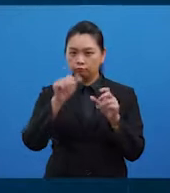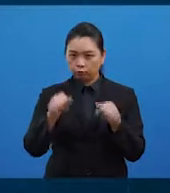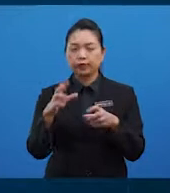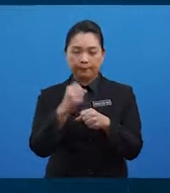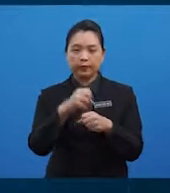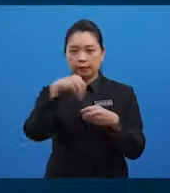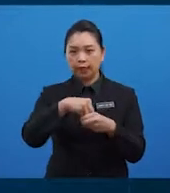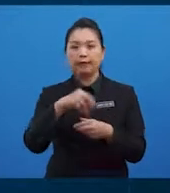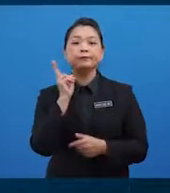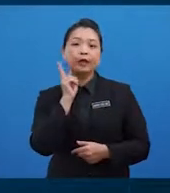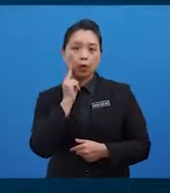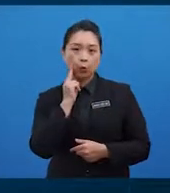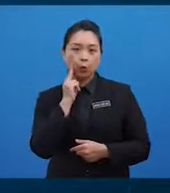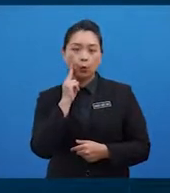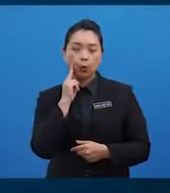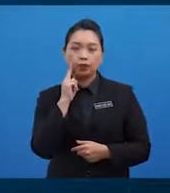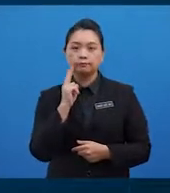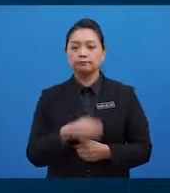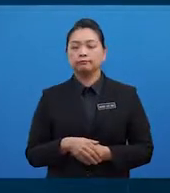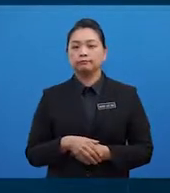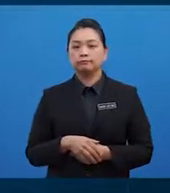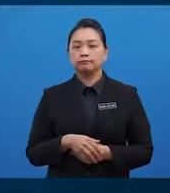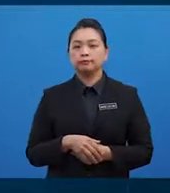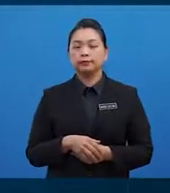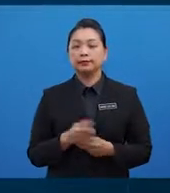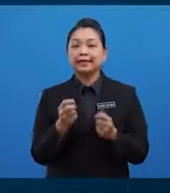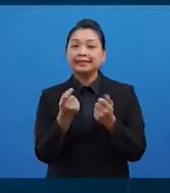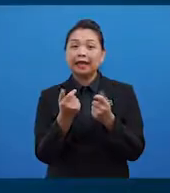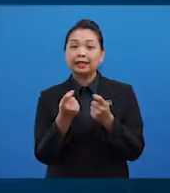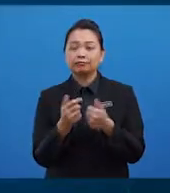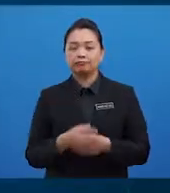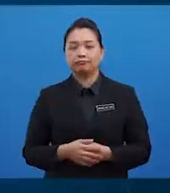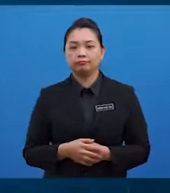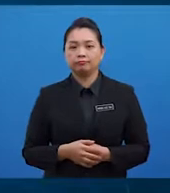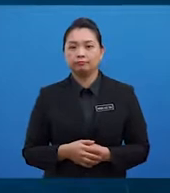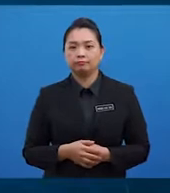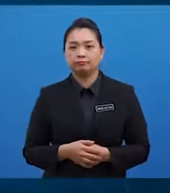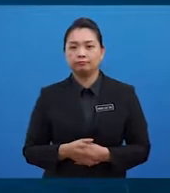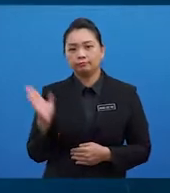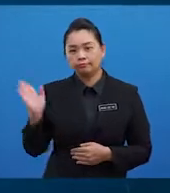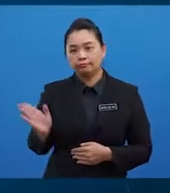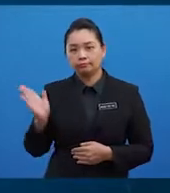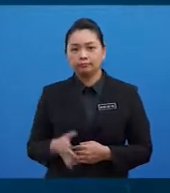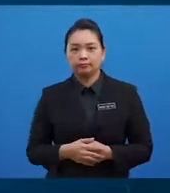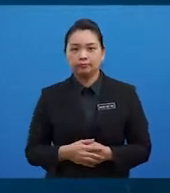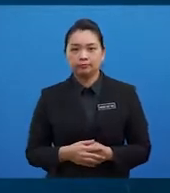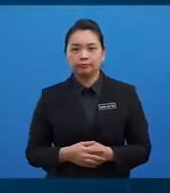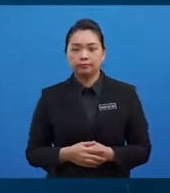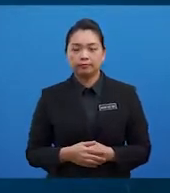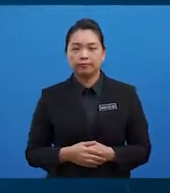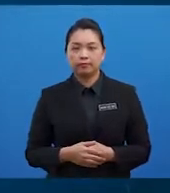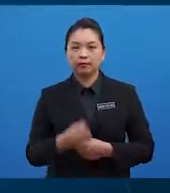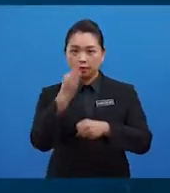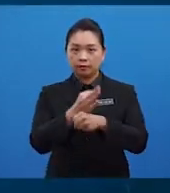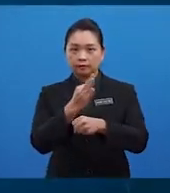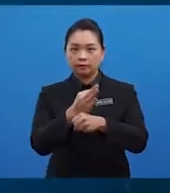-sayuran, kekacang dan bijirin. Seterusnya adalah mineral. Mineral juga berfungsi